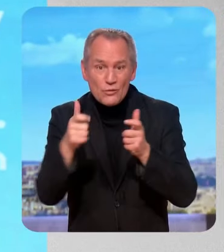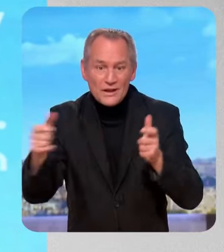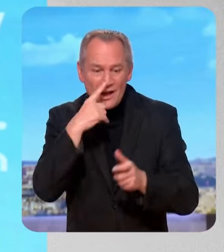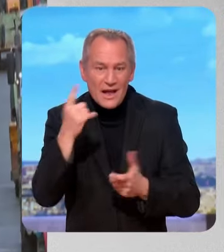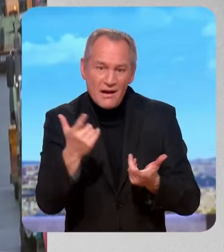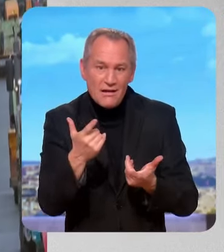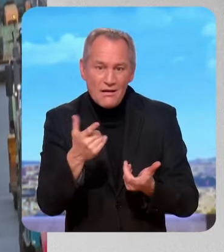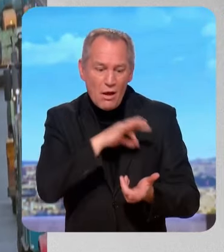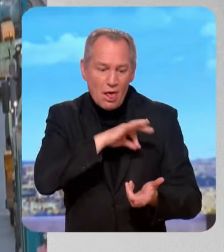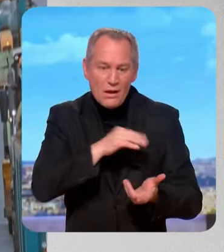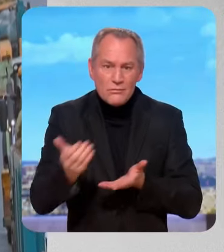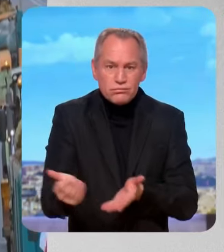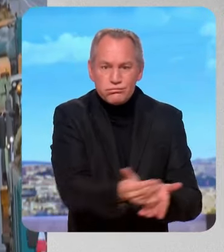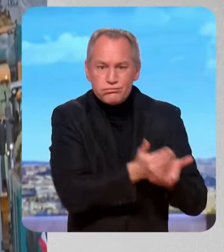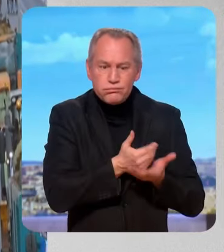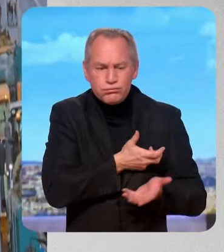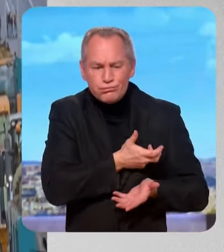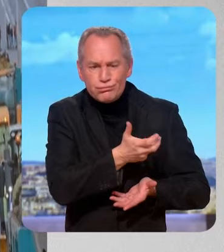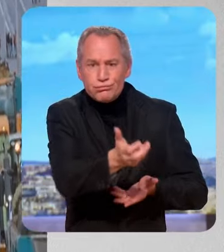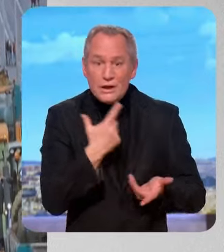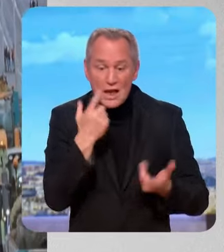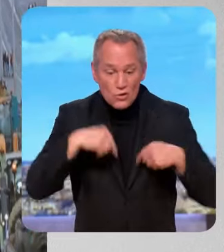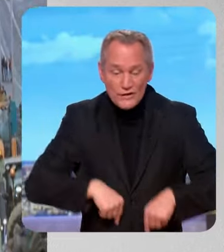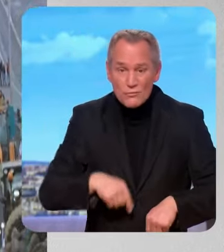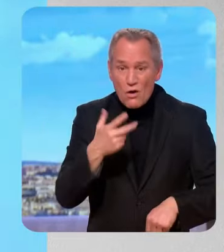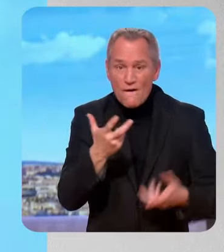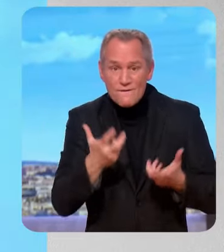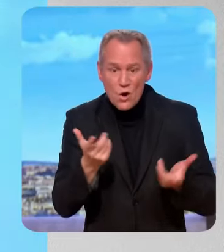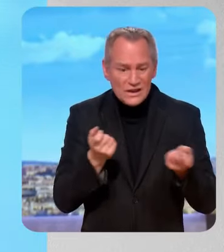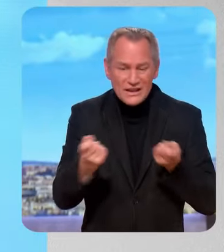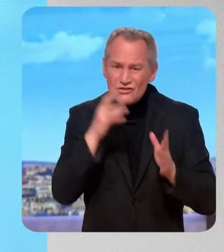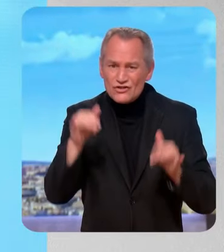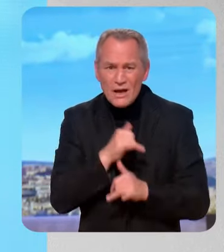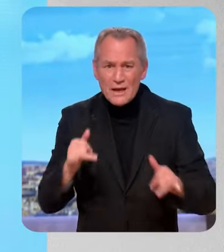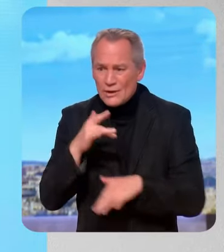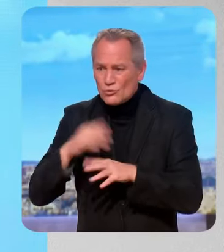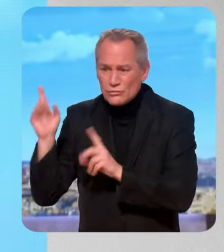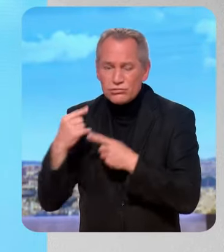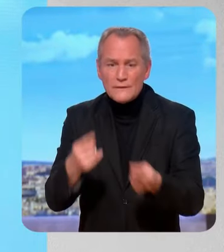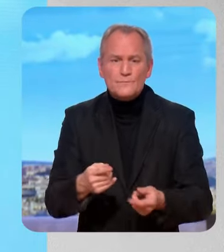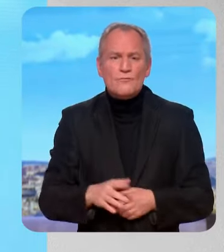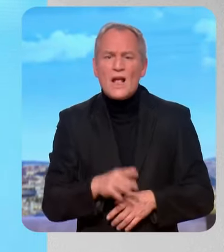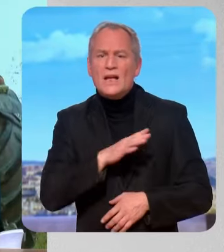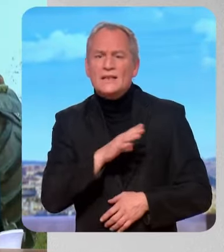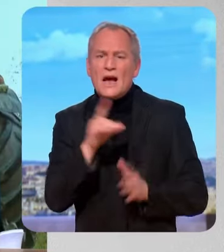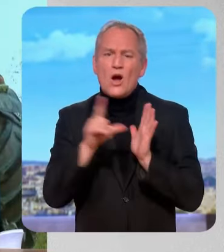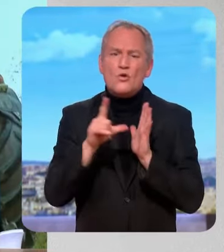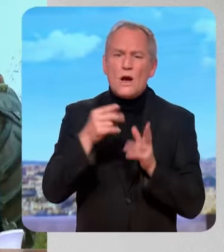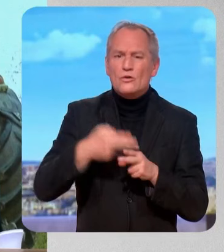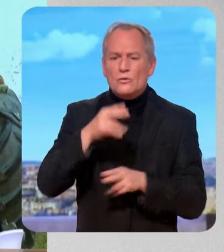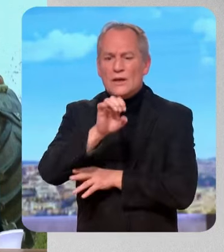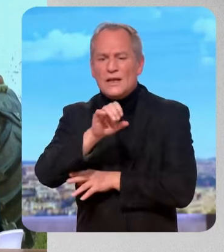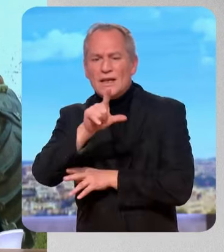et le gouvernement n'a jamais, jamais, jamais cherché à encadrer. Justement, il y a la loi Egalim. Hier, Gabriel Attal disait faire respecter la loi